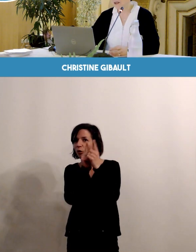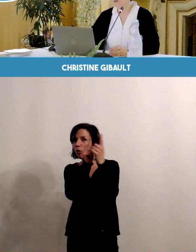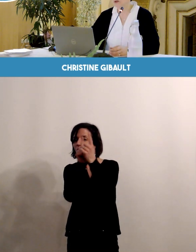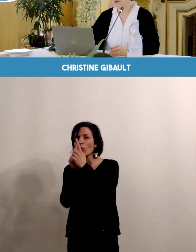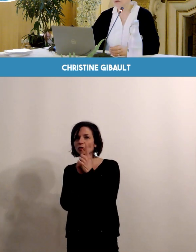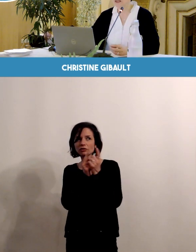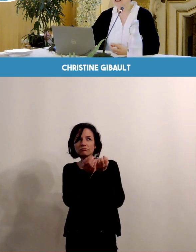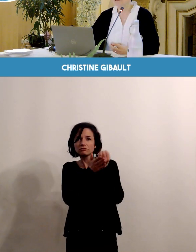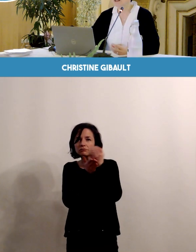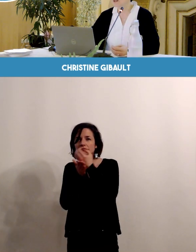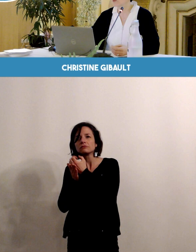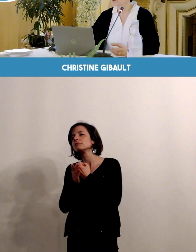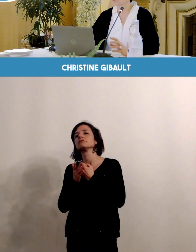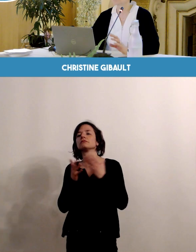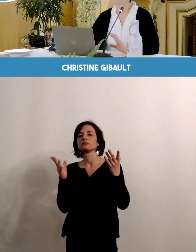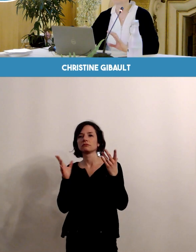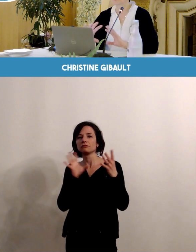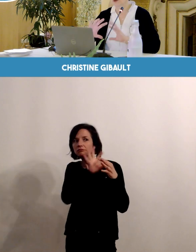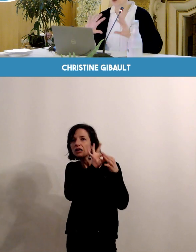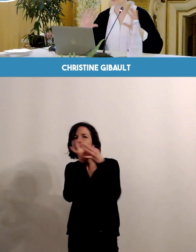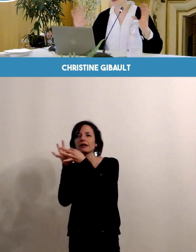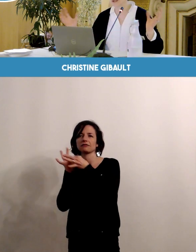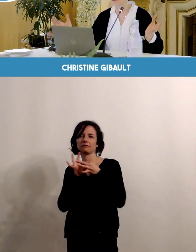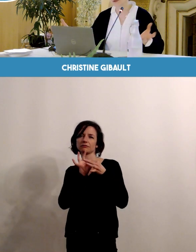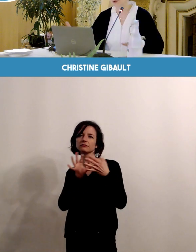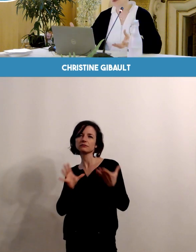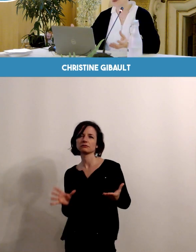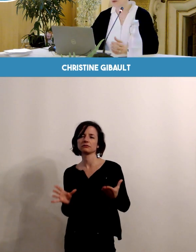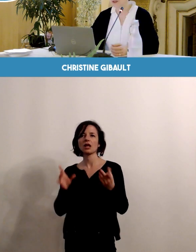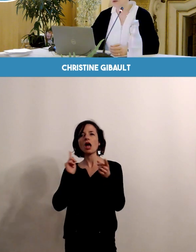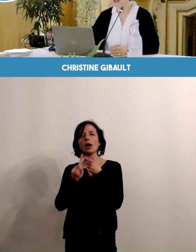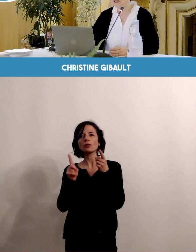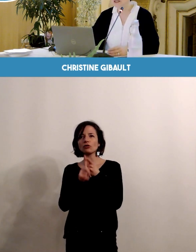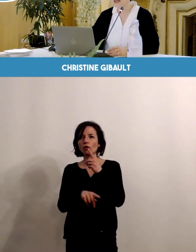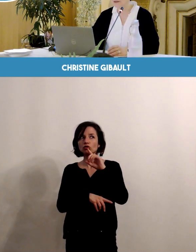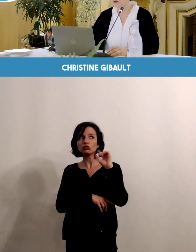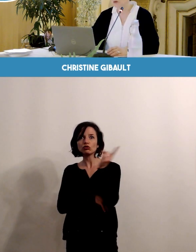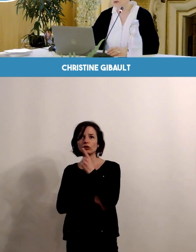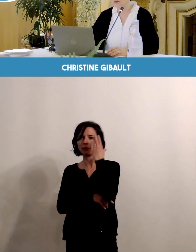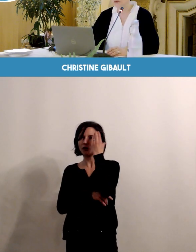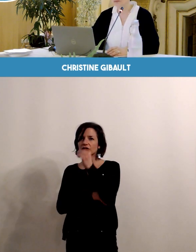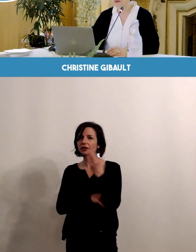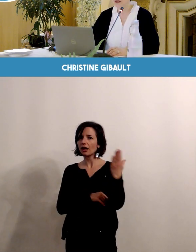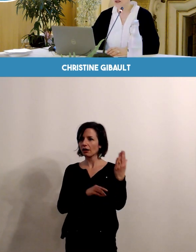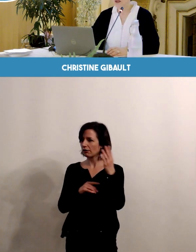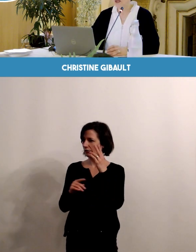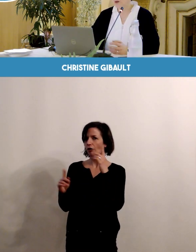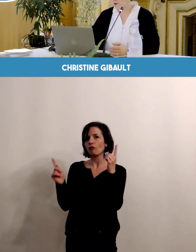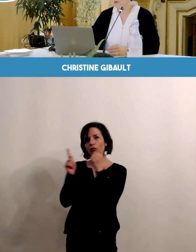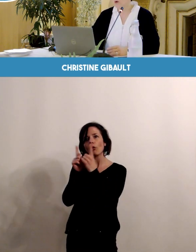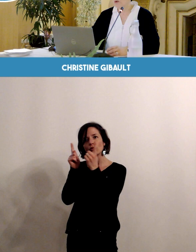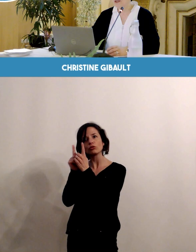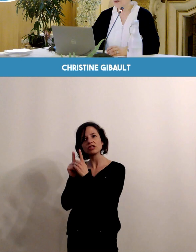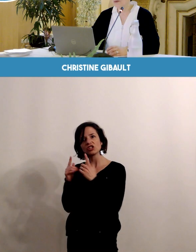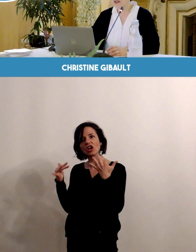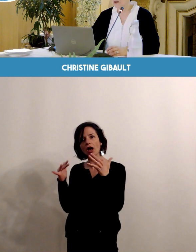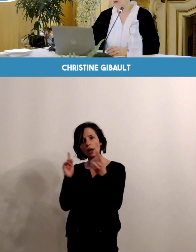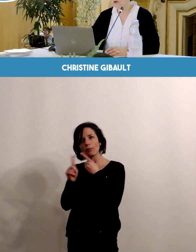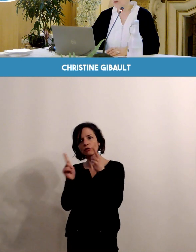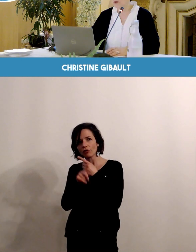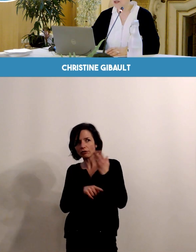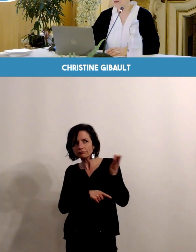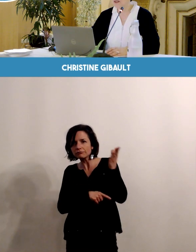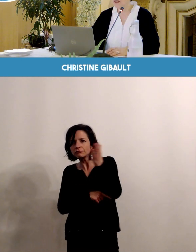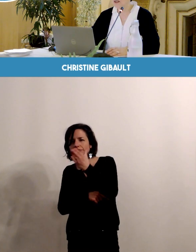Ça,'est important. Il est très important de prendre en compte aussi l'ensemble des professionnels qui gravitent autour de vous. Et puis, vous proposez enfin